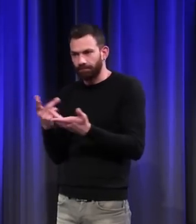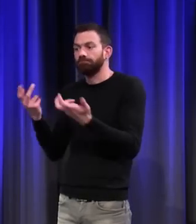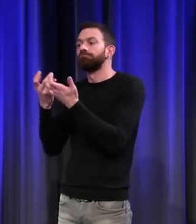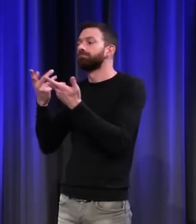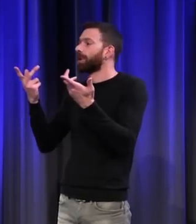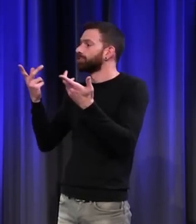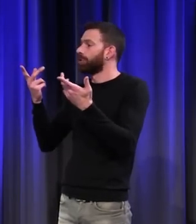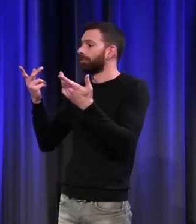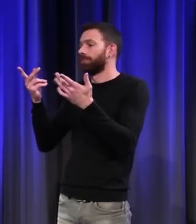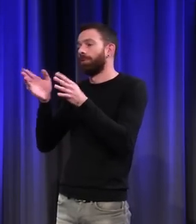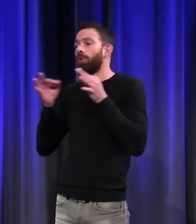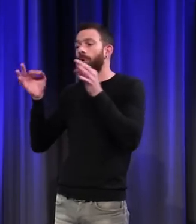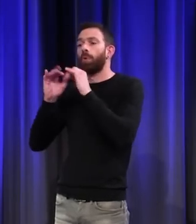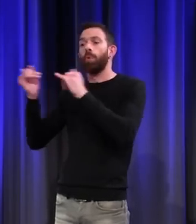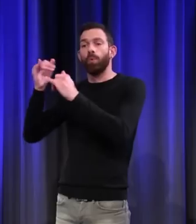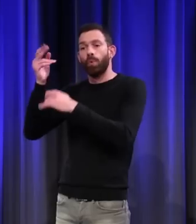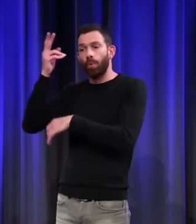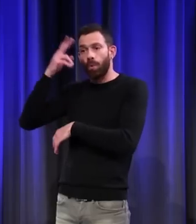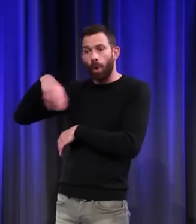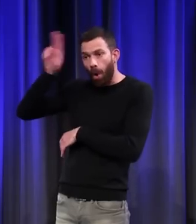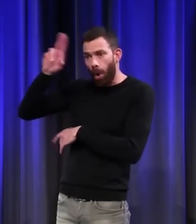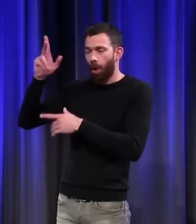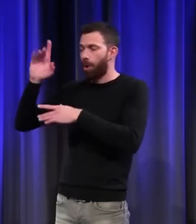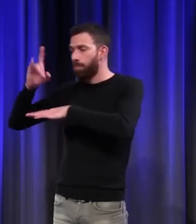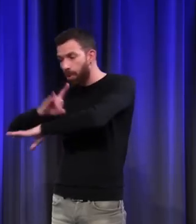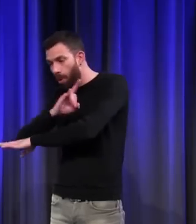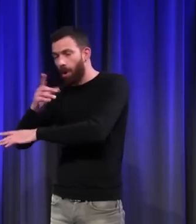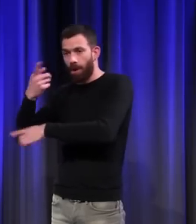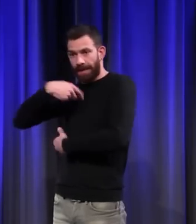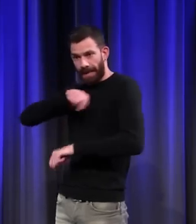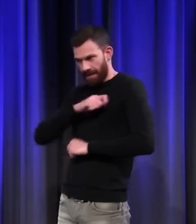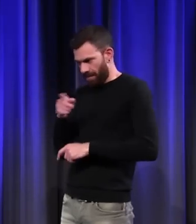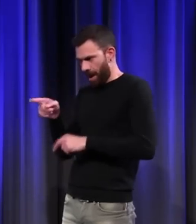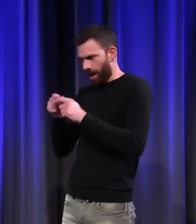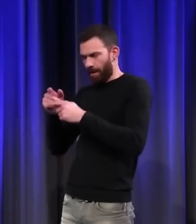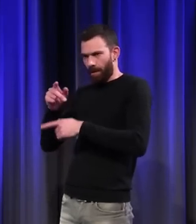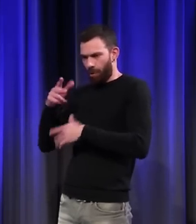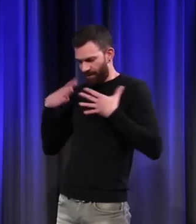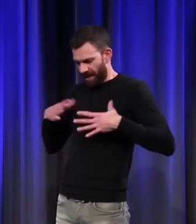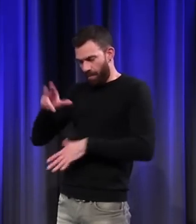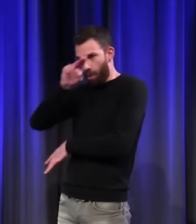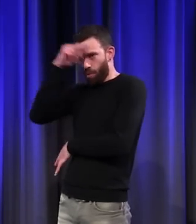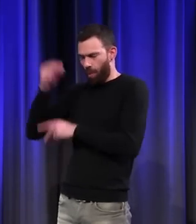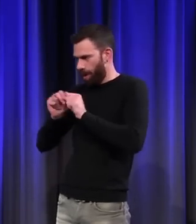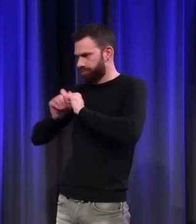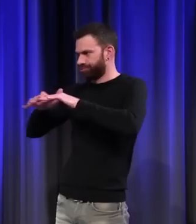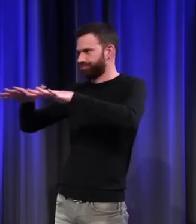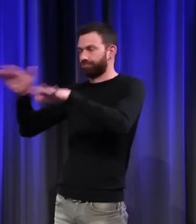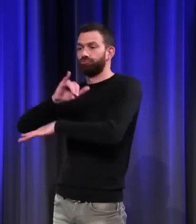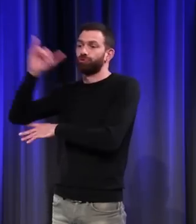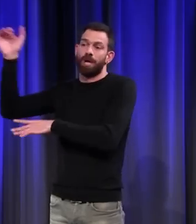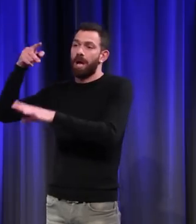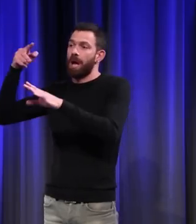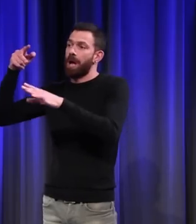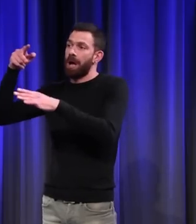européennes, la cour de Bourgogne d'abord, la cour d'Espagne ensuite, et toutes les cours européennes jusqu'au milieu du XVIIe siècle se mettent